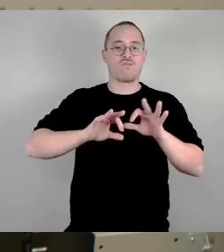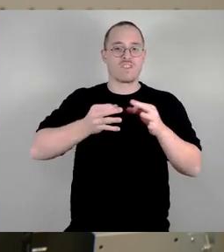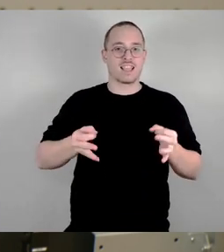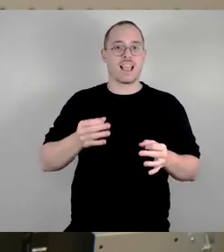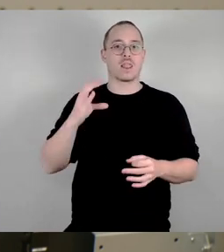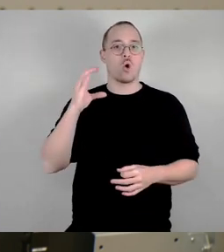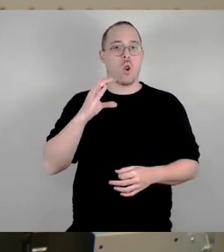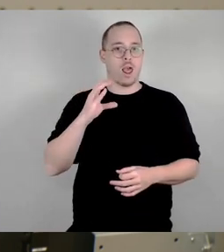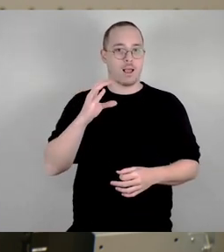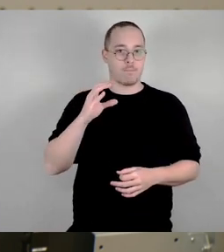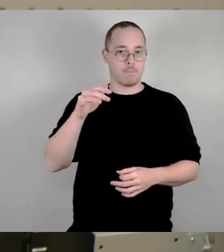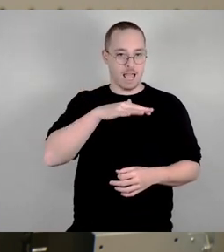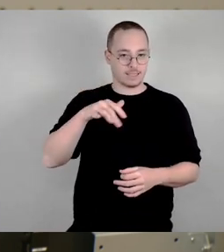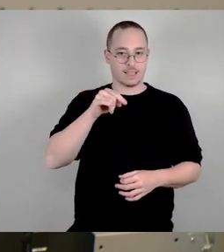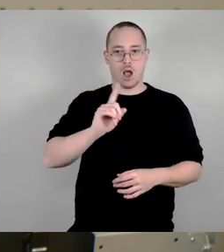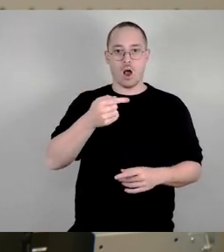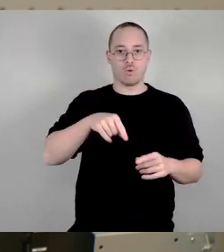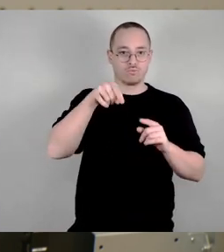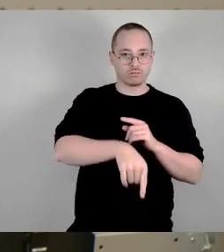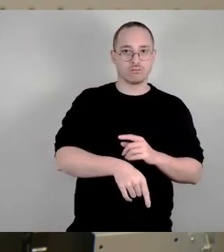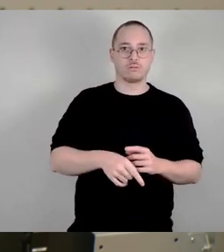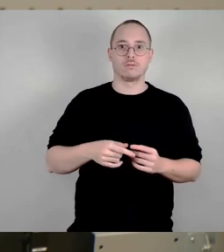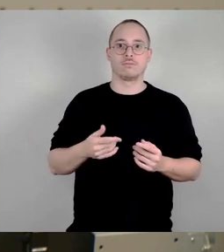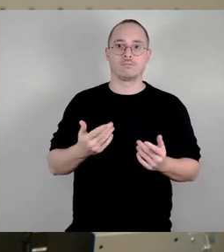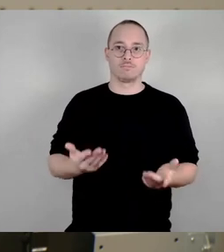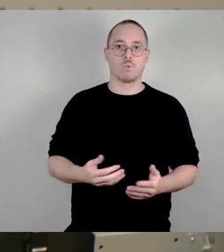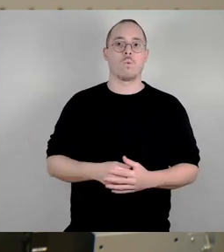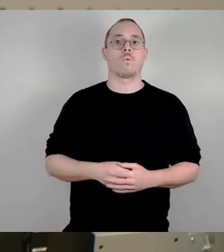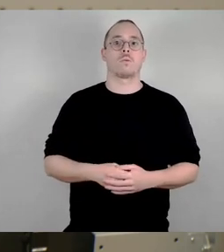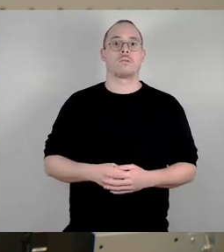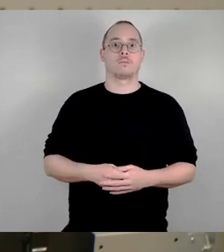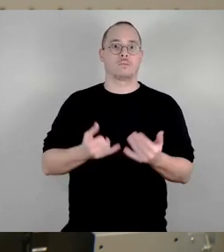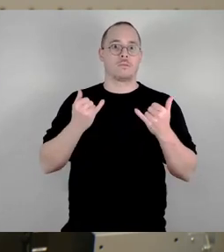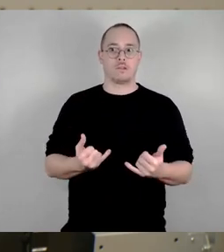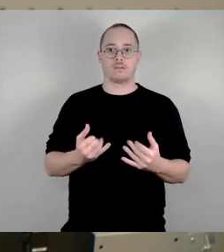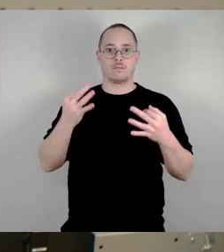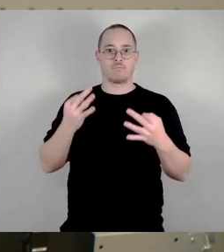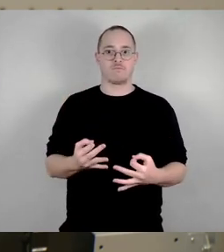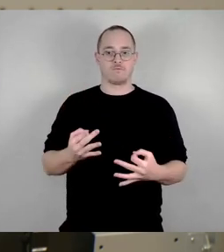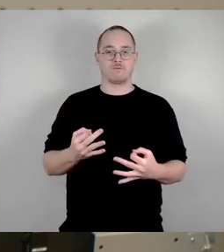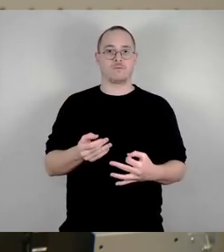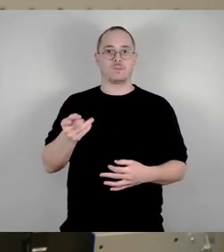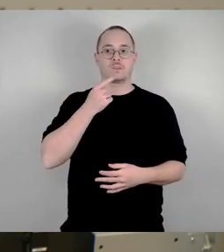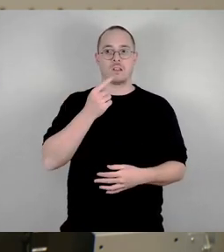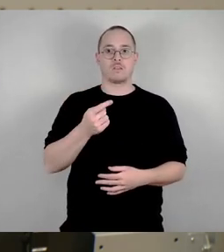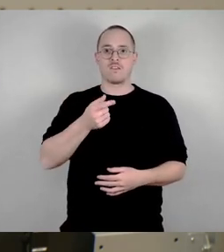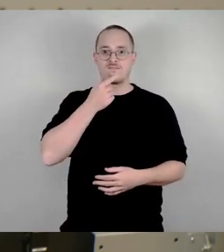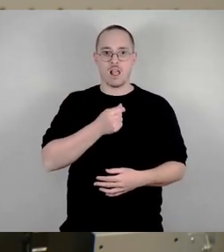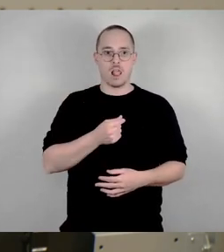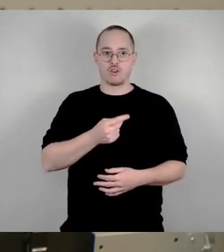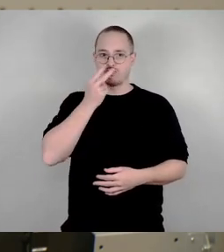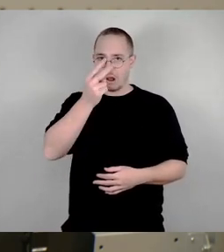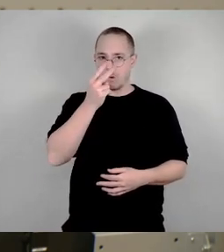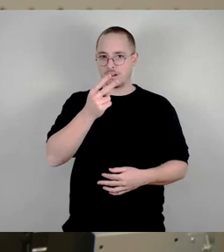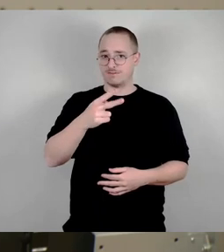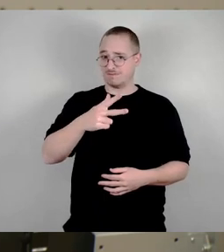werden, wenn man dieser Simulation glaubt. Und hier ist genau der springende Punkt. Jetzt plötzlich heißt es, man möchte gucken, ob diese Simulation auch zutreffend ist.